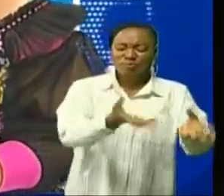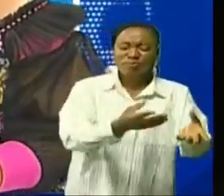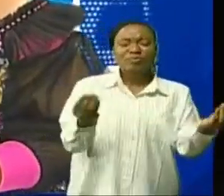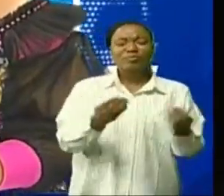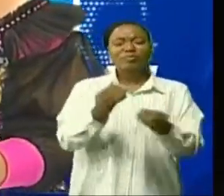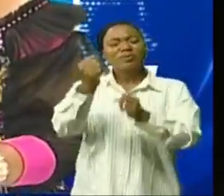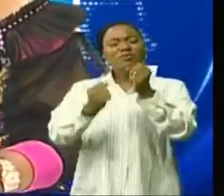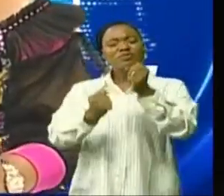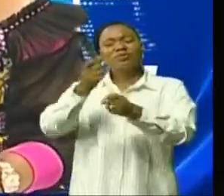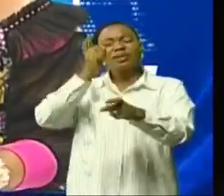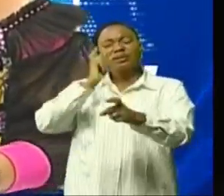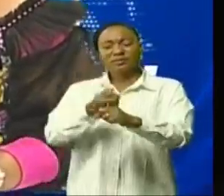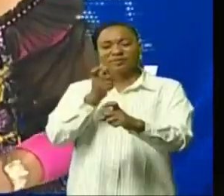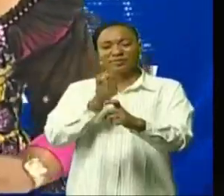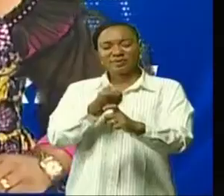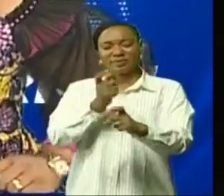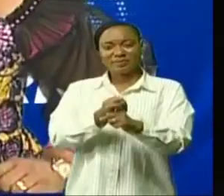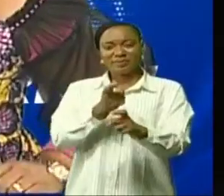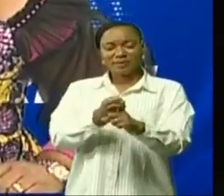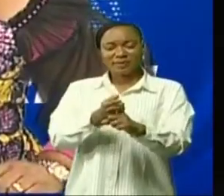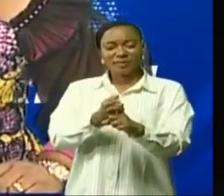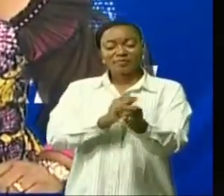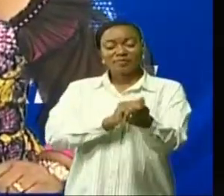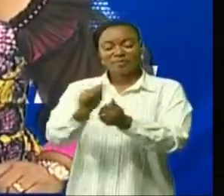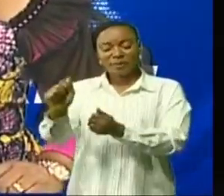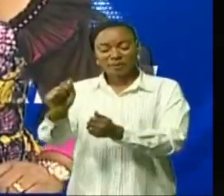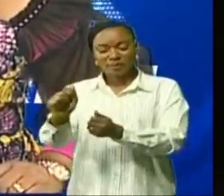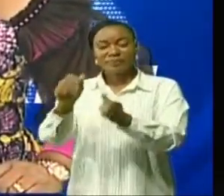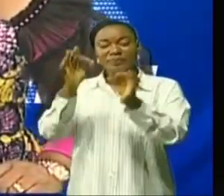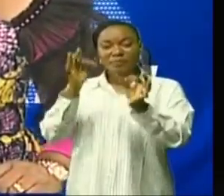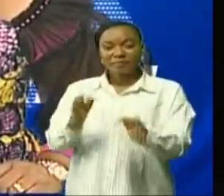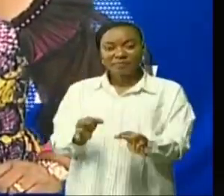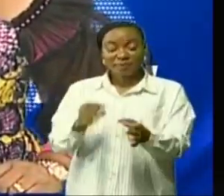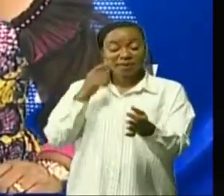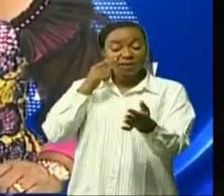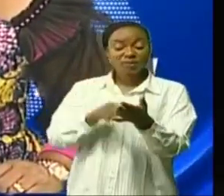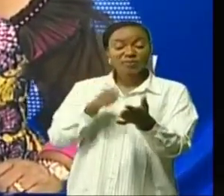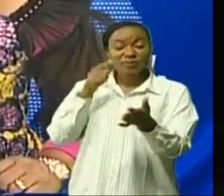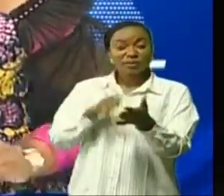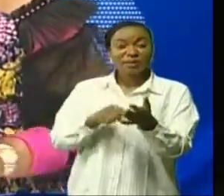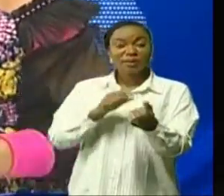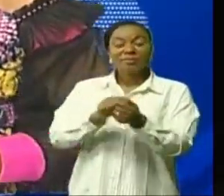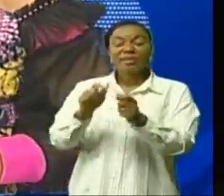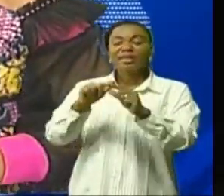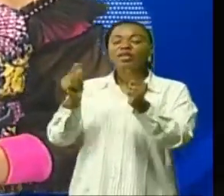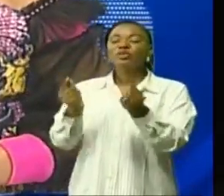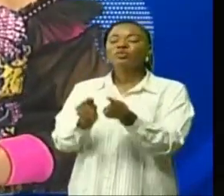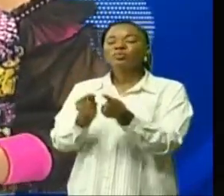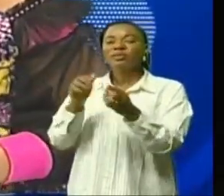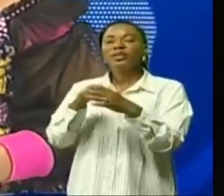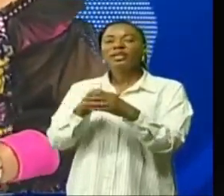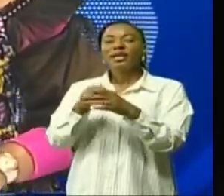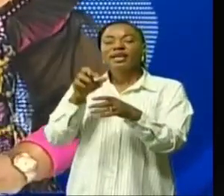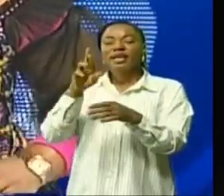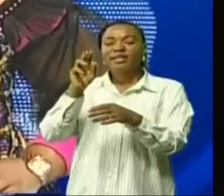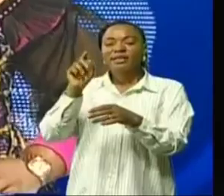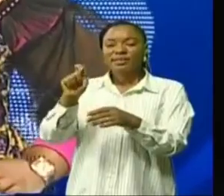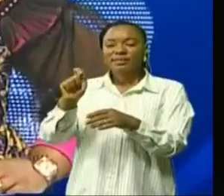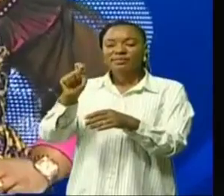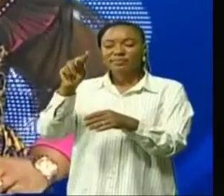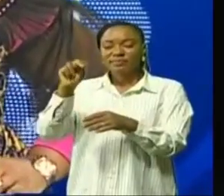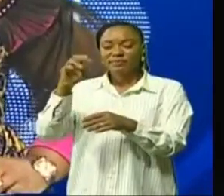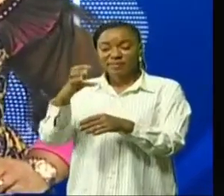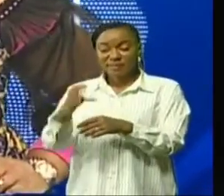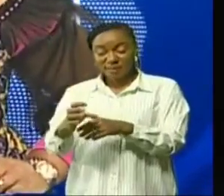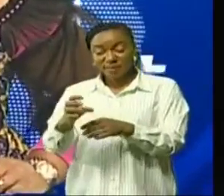réalisation dans d'autres les travaux sont à l'arrêt le constat a été fait par une équipe de nos reporters qui étaient aujourd'hui